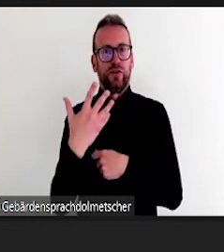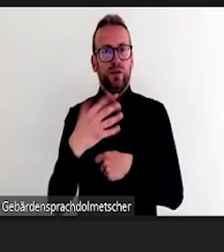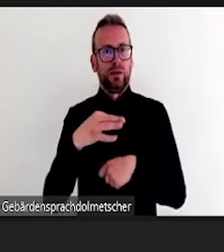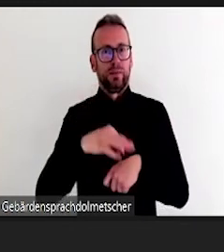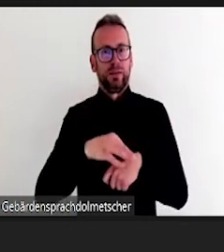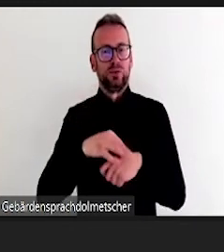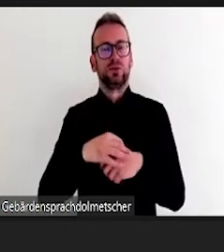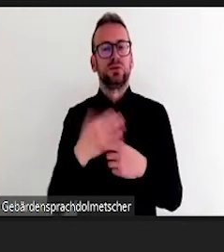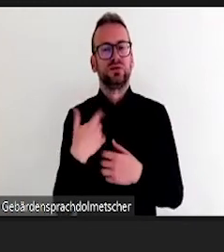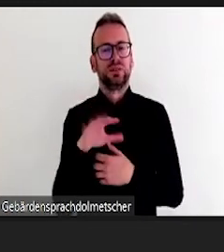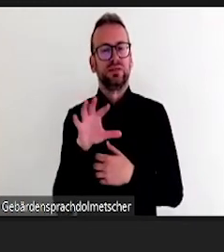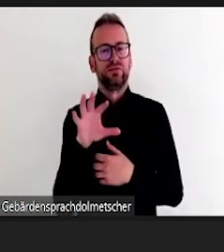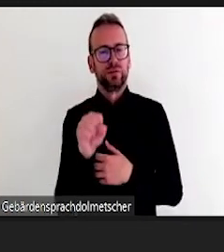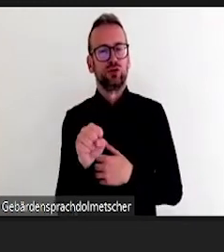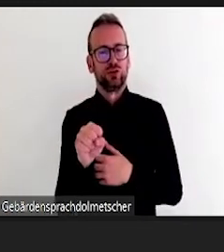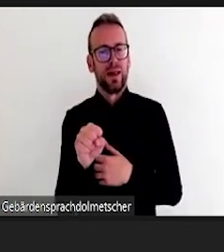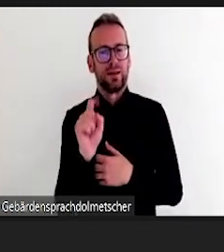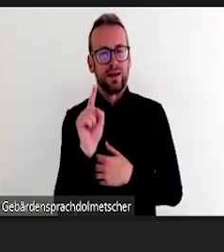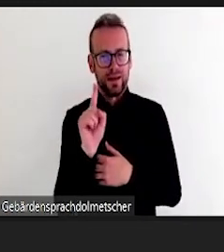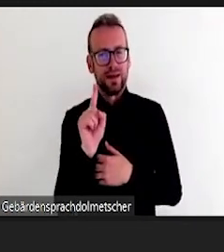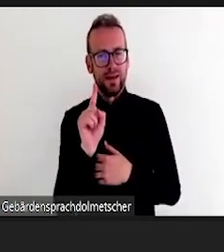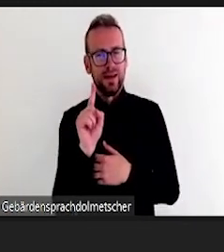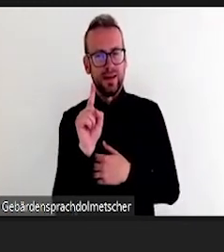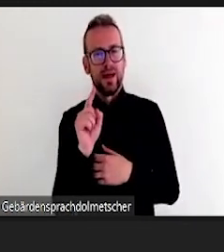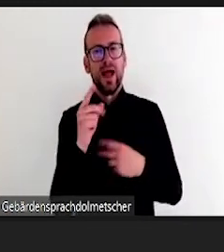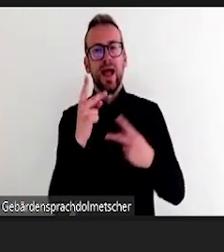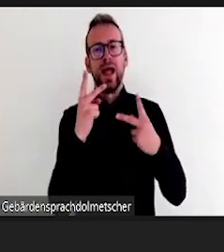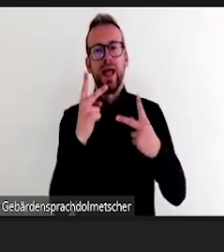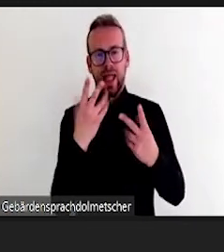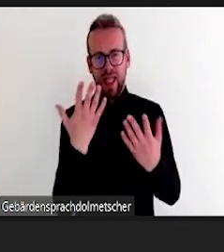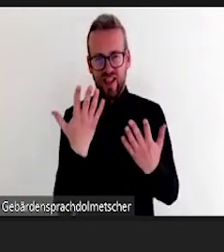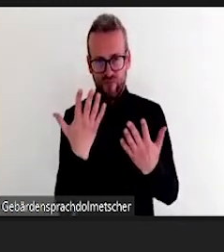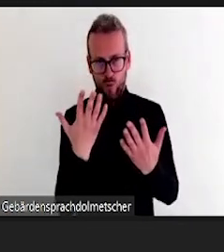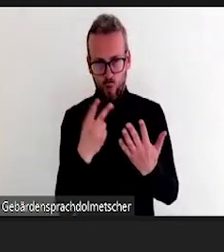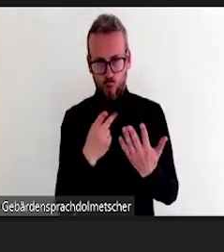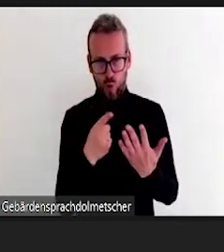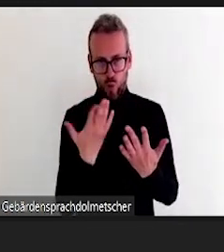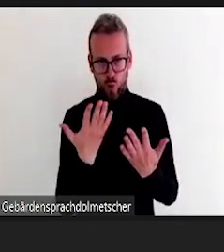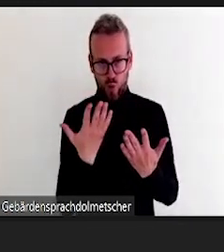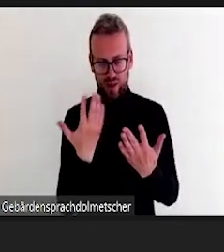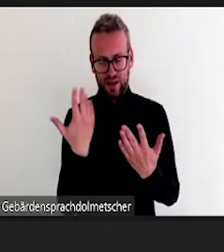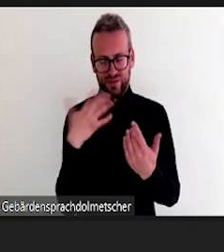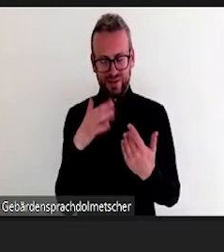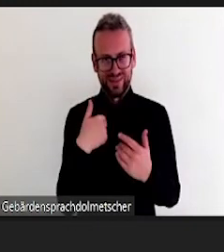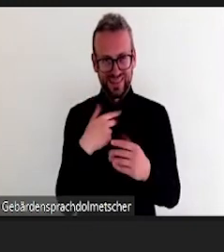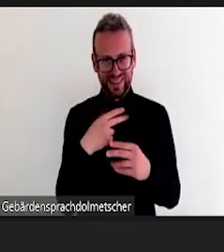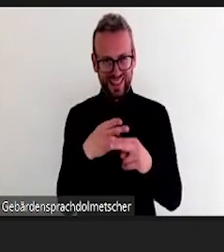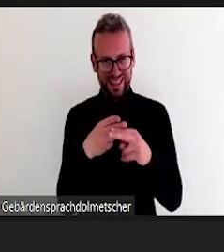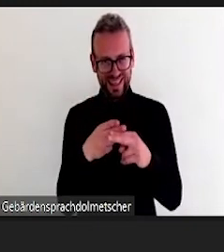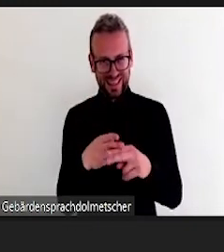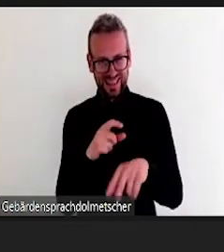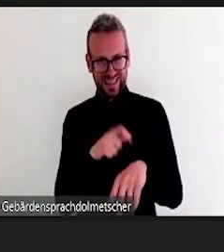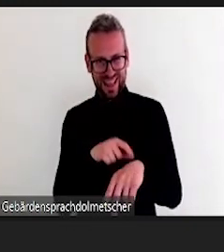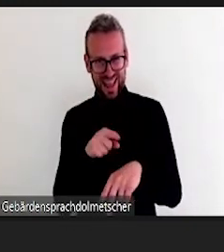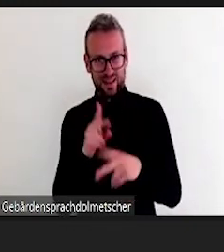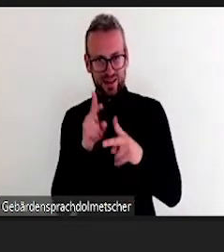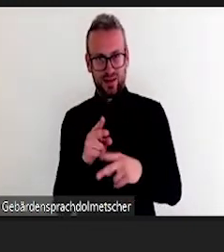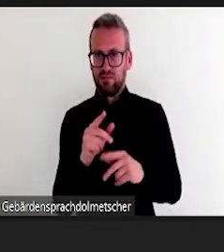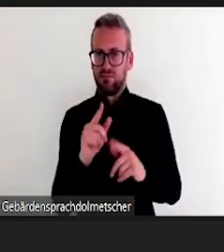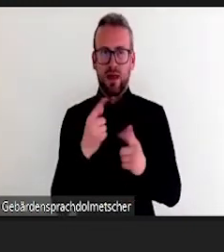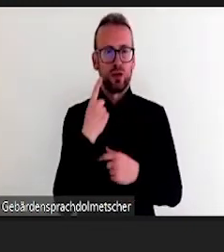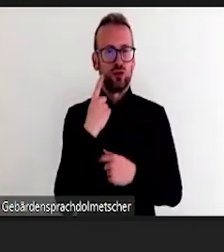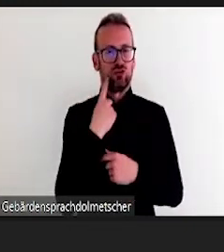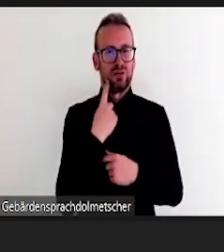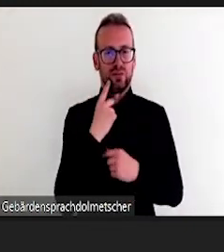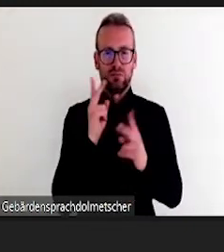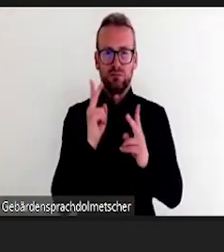einfach sehr viel besser zusammen. Das kann jetzt natürlich Zufall sein. Ich habe das jetzt nicht systematisch irgendwie erhoben, und aber sehr gute